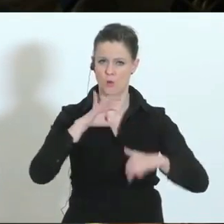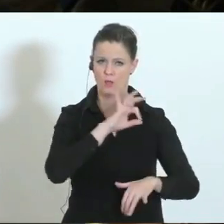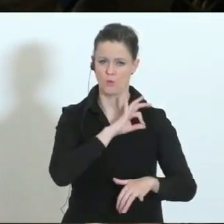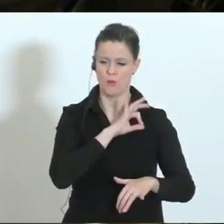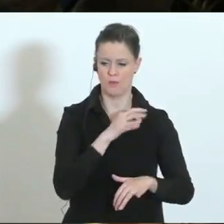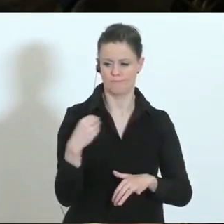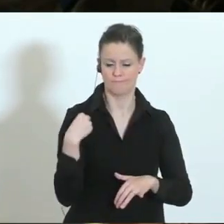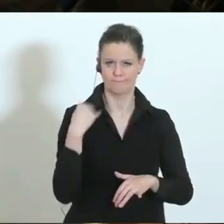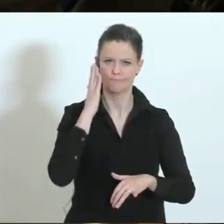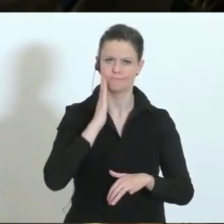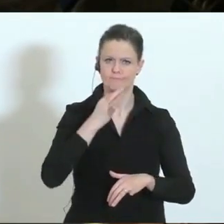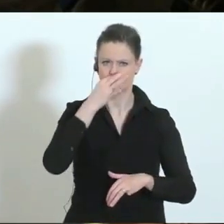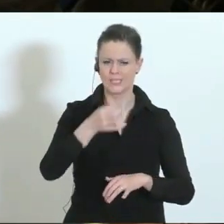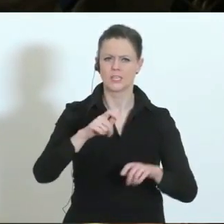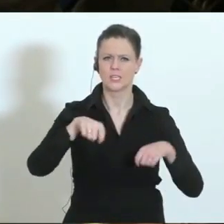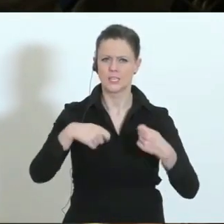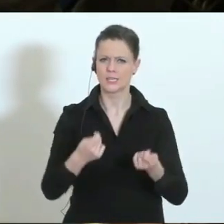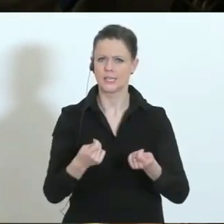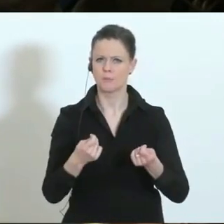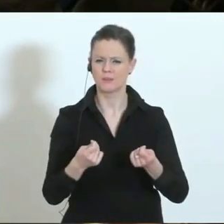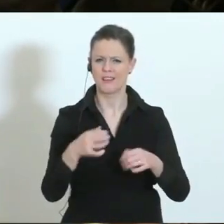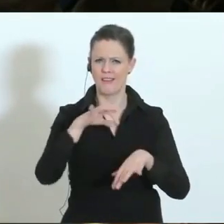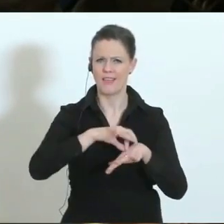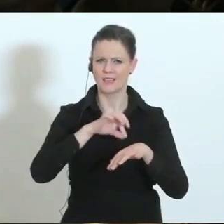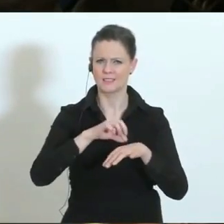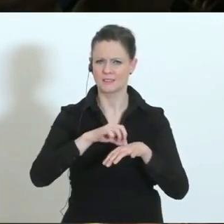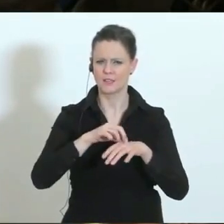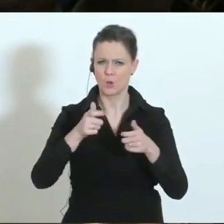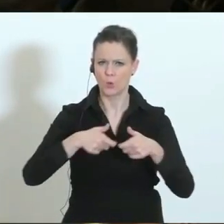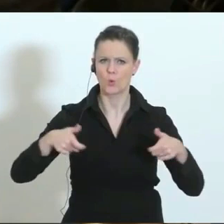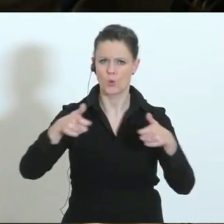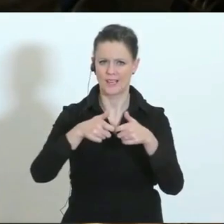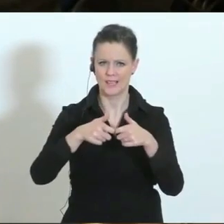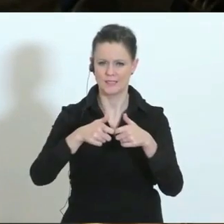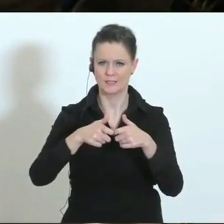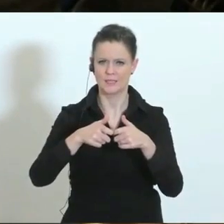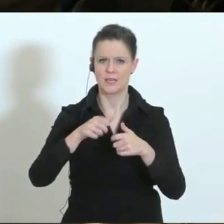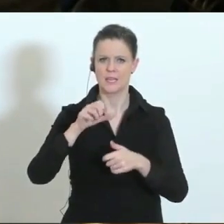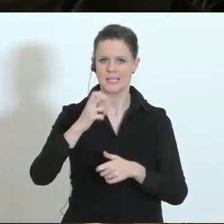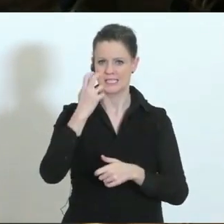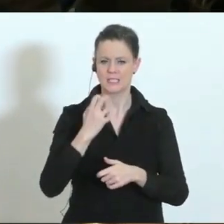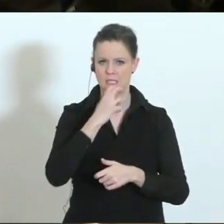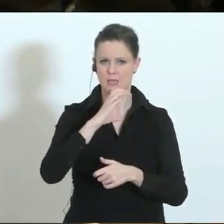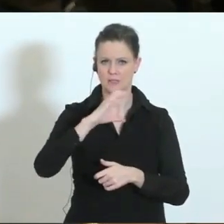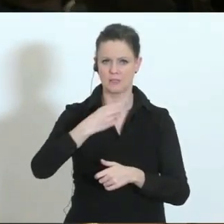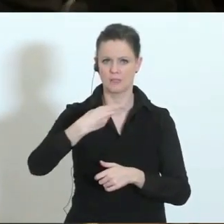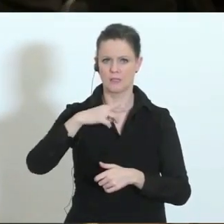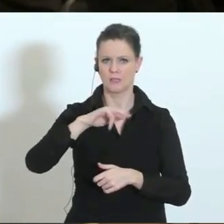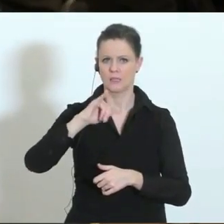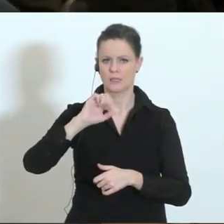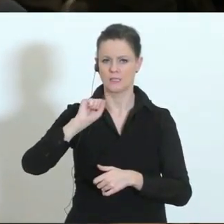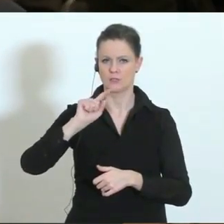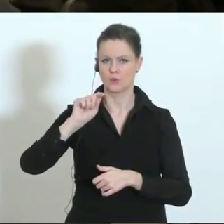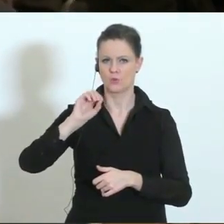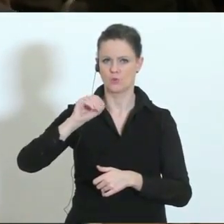gibt dort einen Ort St. Christoph, wo ein Erste Kongress war, der es nicht umfasst von den Quarantänemaßnahmen. Hat das einen Grund? Der ist gleich neben Adlberg.